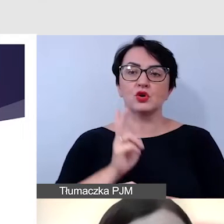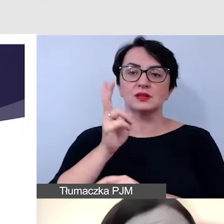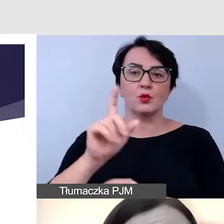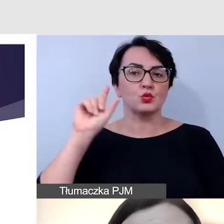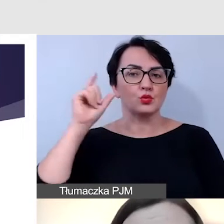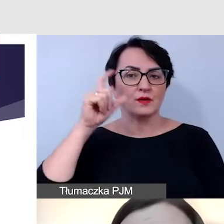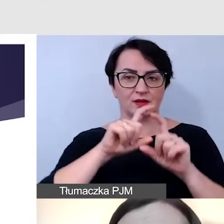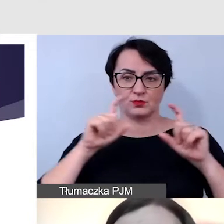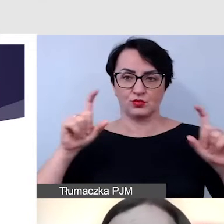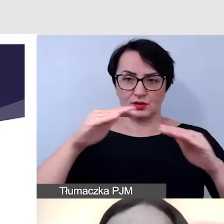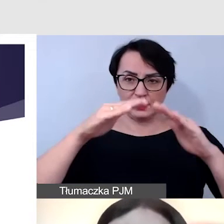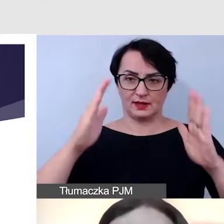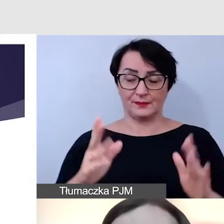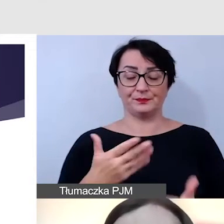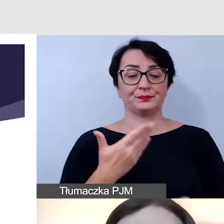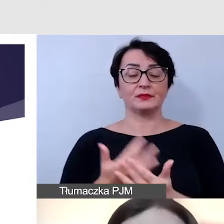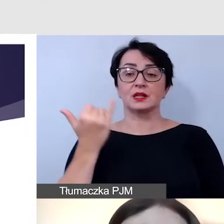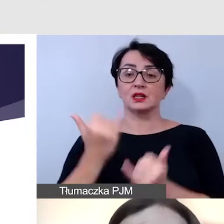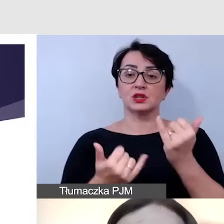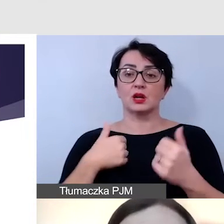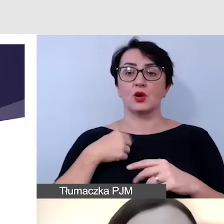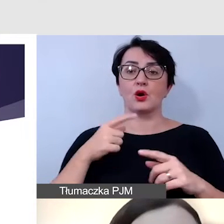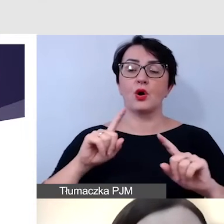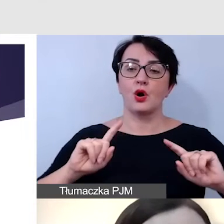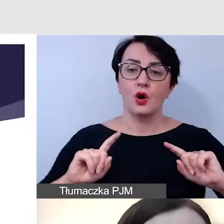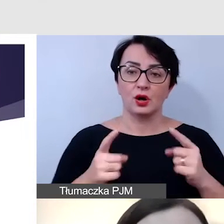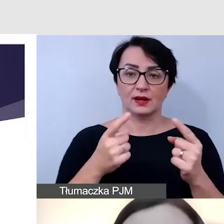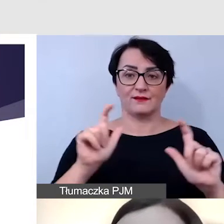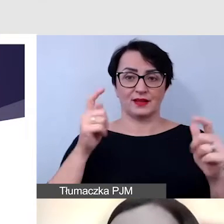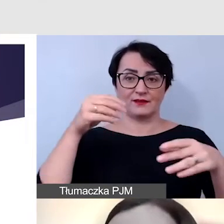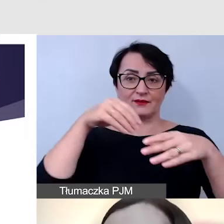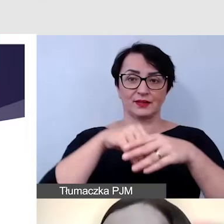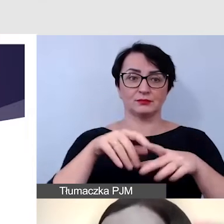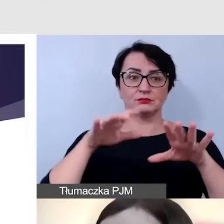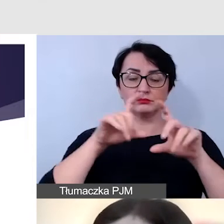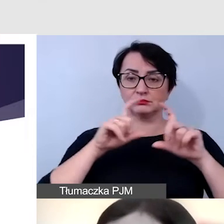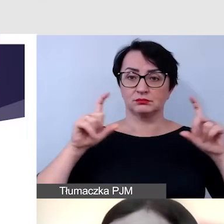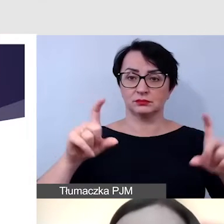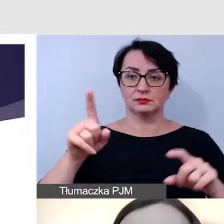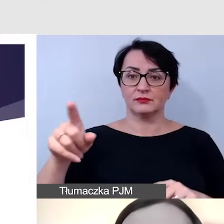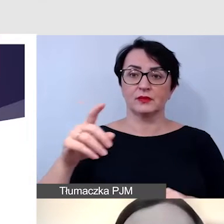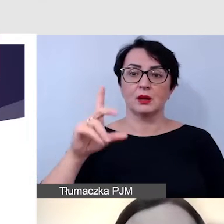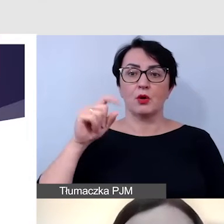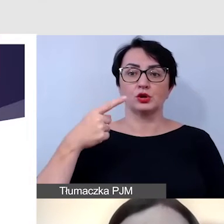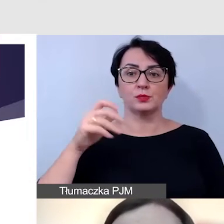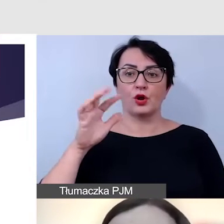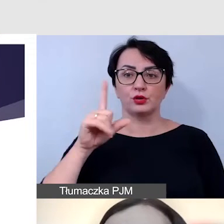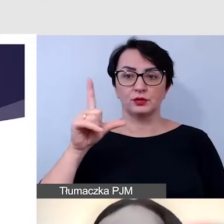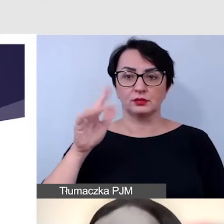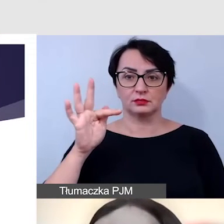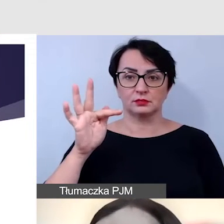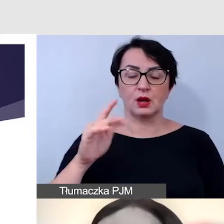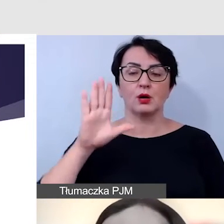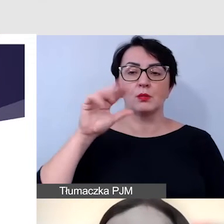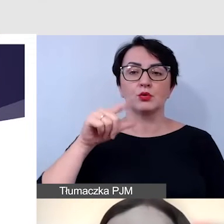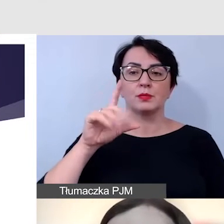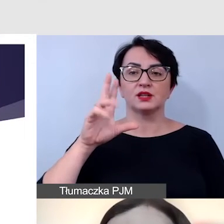organizujemy wydarzenie w siedzibie podmiotu bądź w siedzibie podmiotu publicznego, na którego stronie